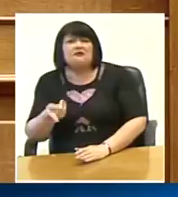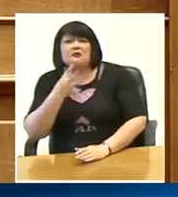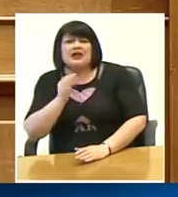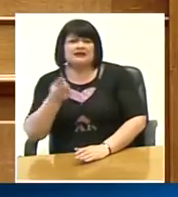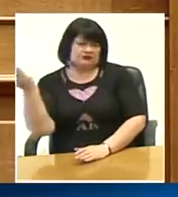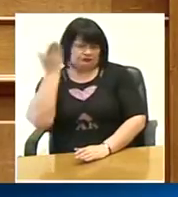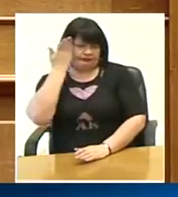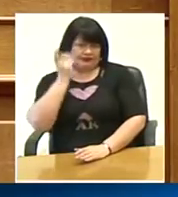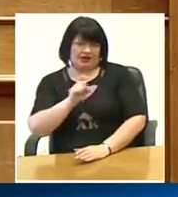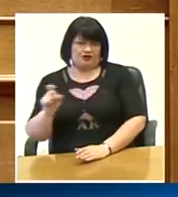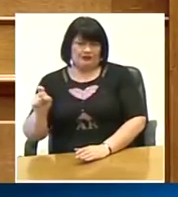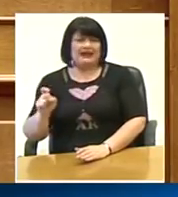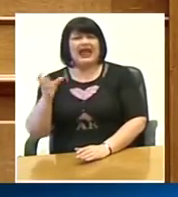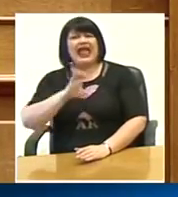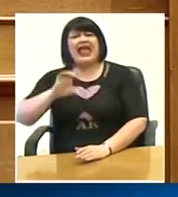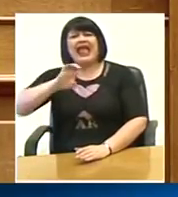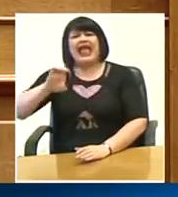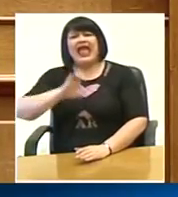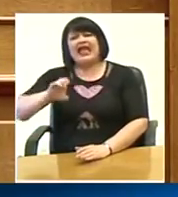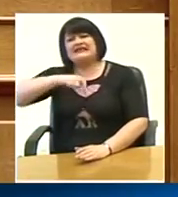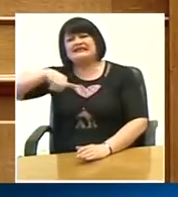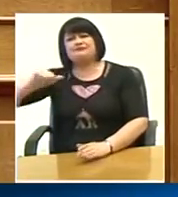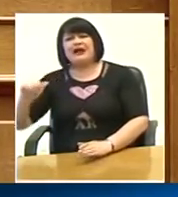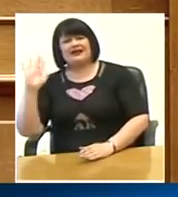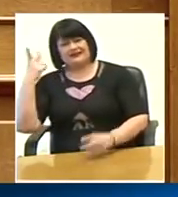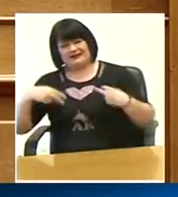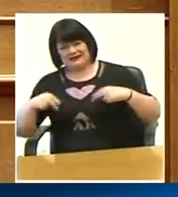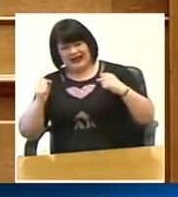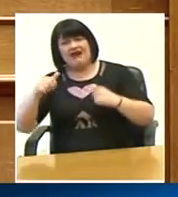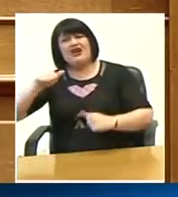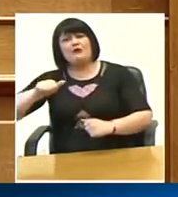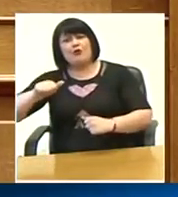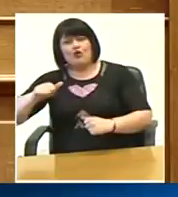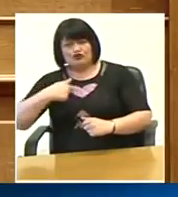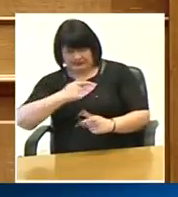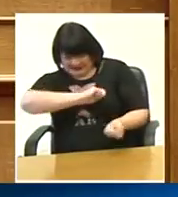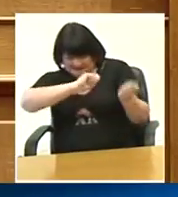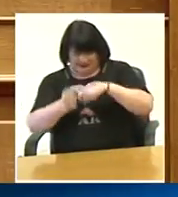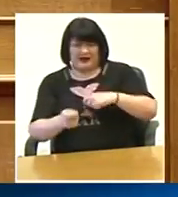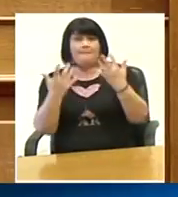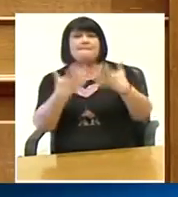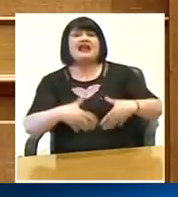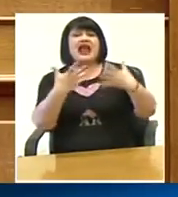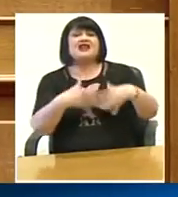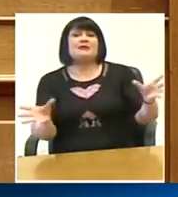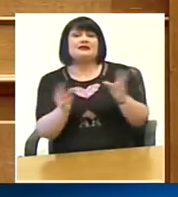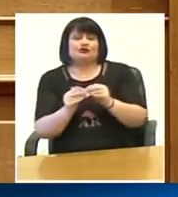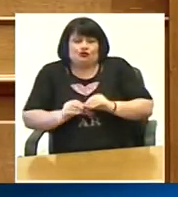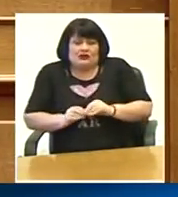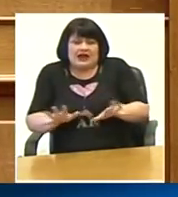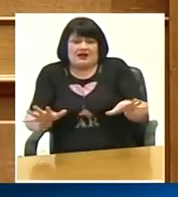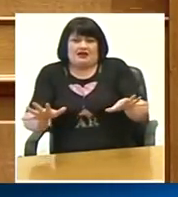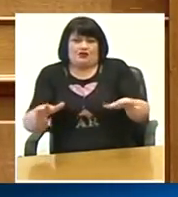επιδοτούμενα από το ΕΣΠΑ και κάτι τέτοια πράγματα τα οποία τα κάναμε όλα μηχανήματα για τα ογκολογικά νοσοκομεία αυτά τα 3,5